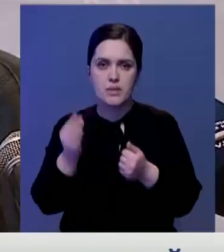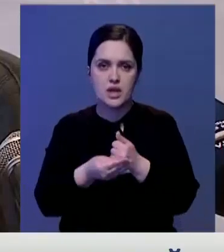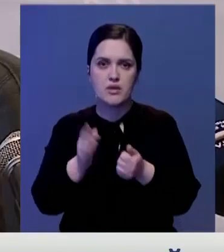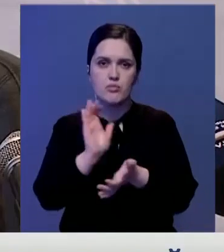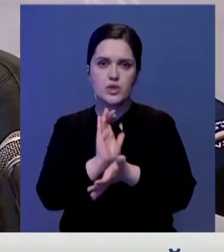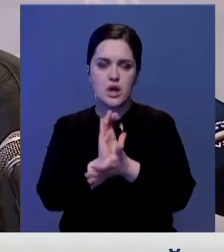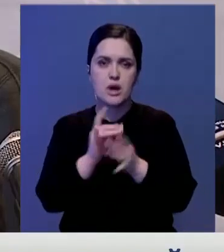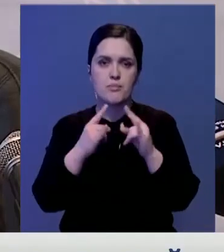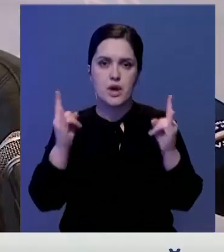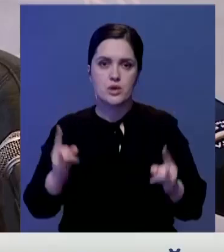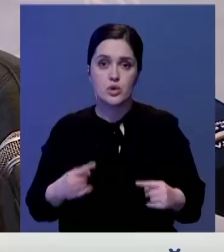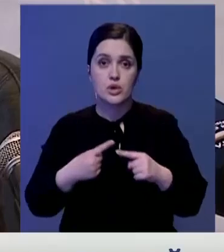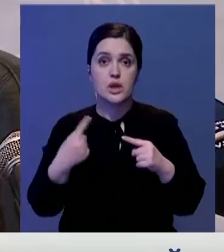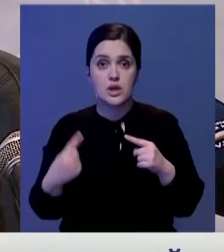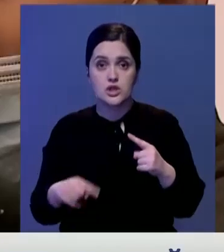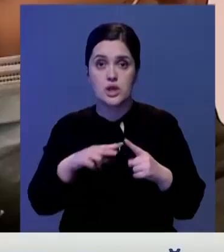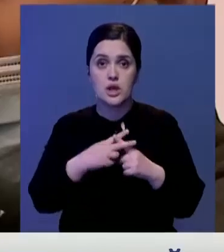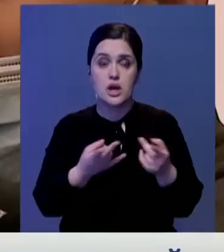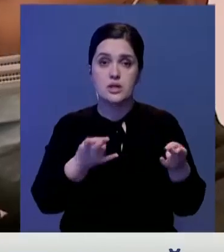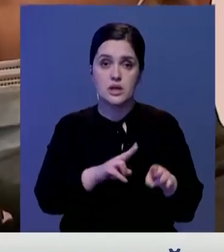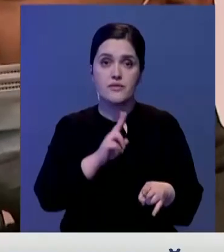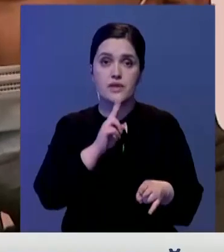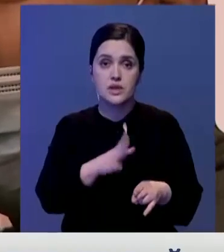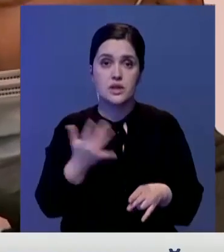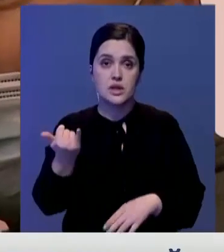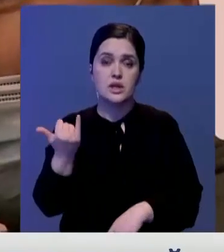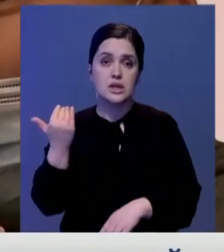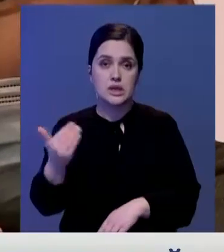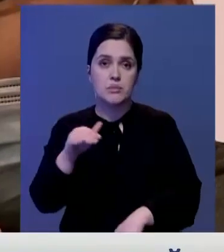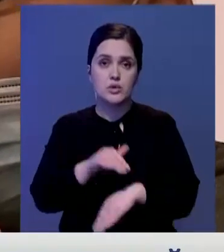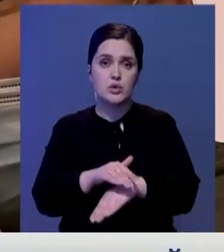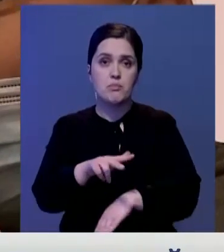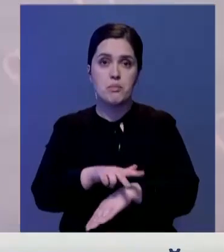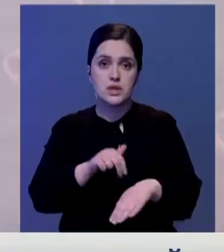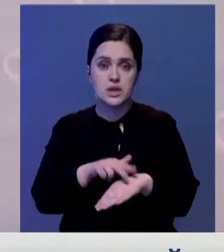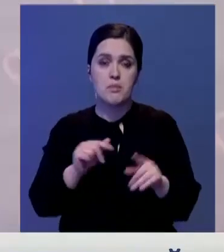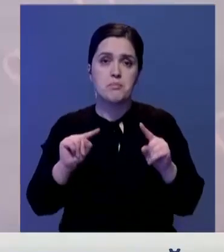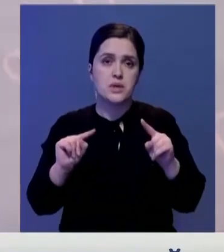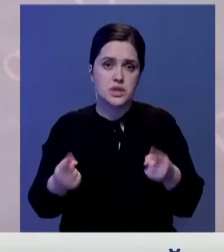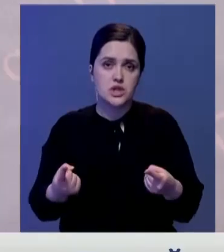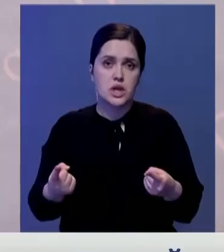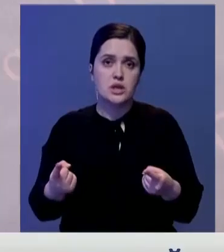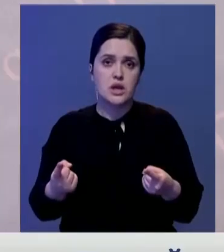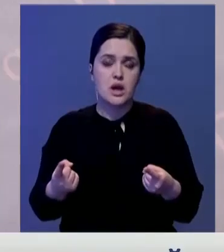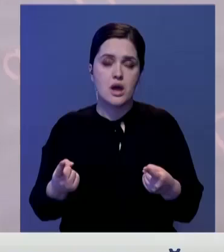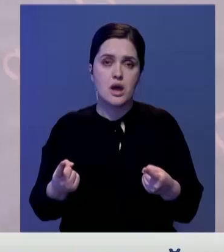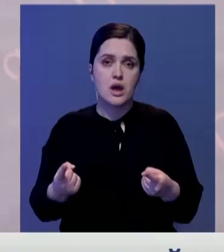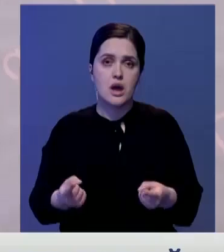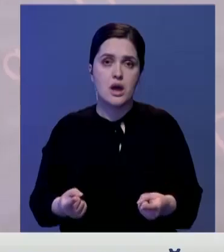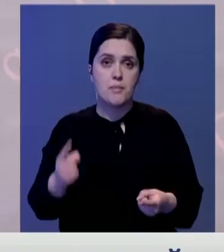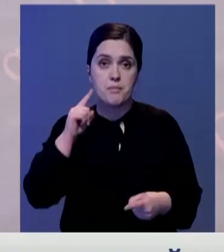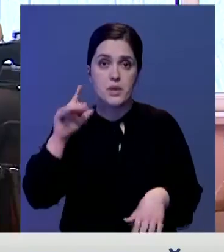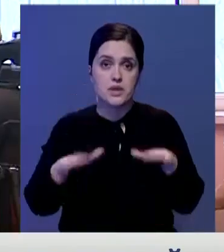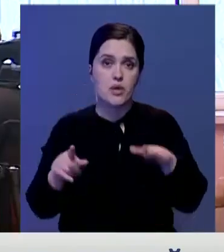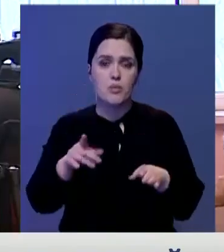и спрятал в мусорных баках. Другие части тела остались в квартире. Их обнаружили полицейские при задержании подозреваемого.